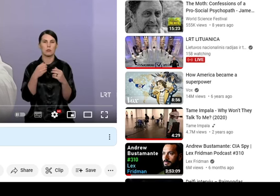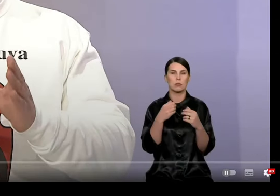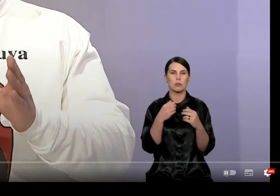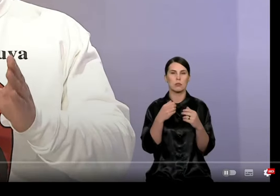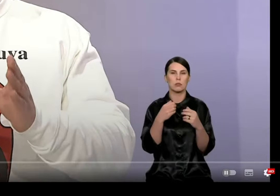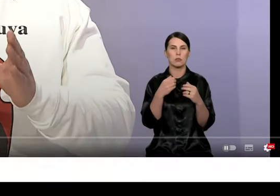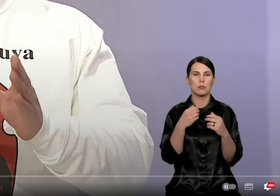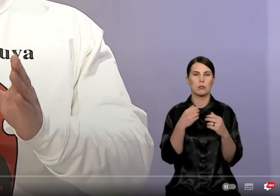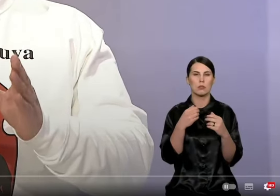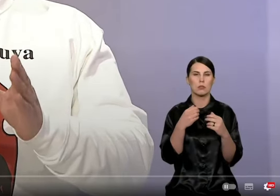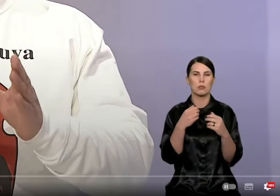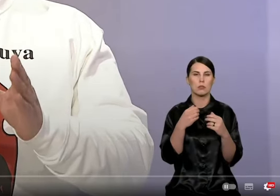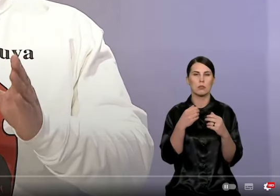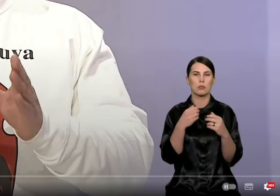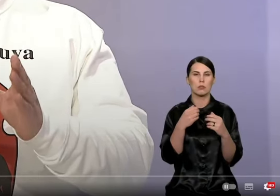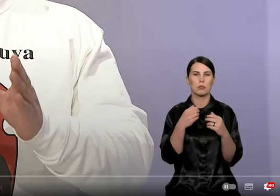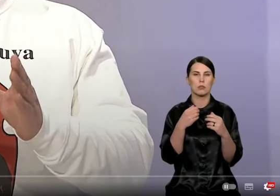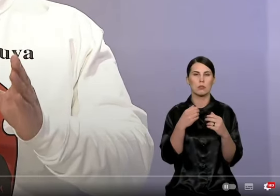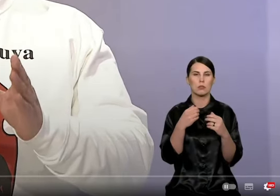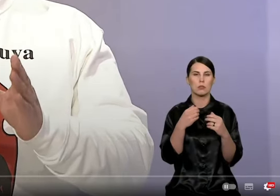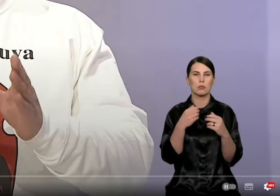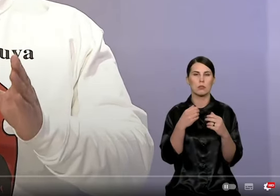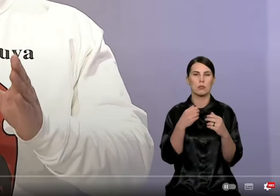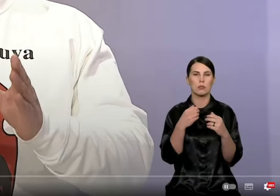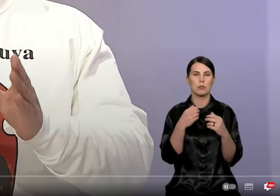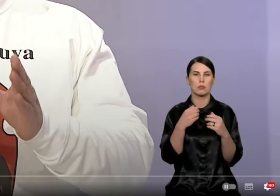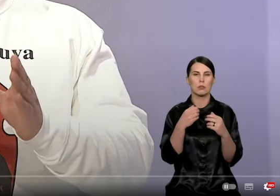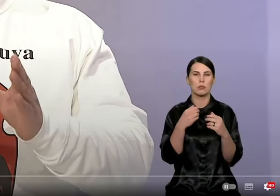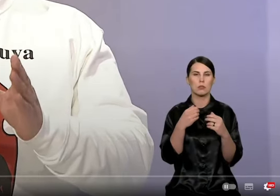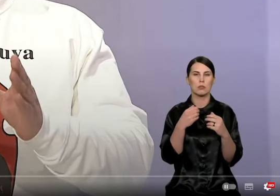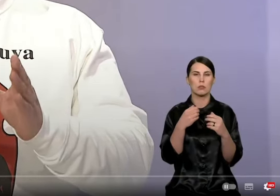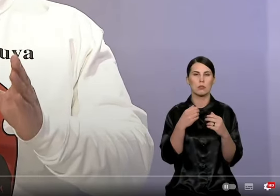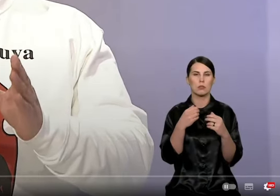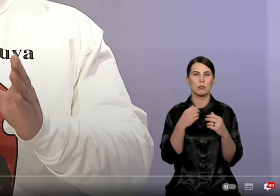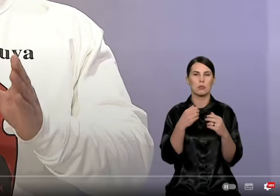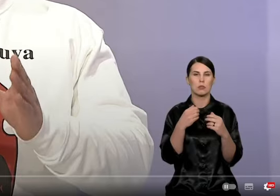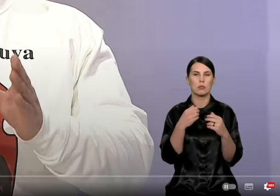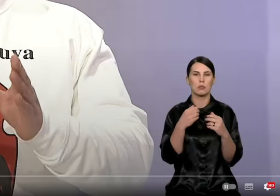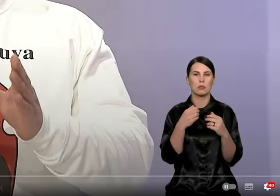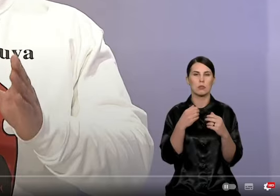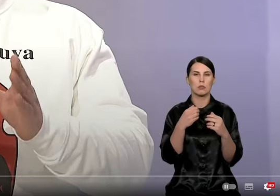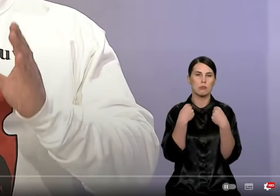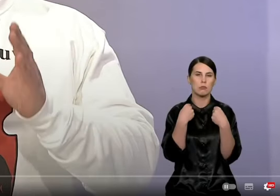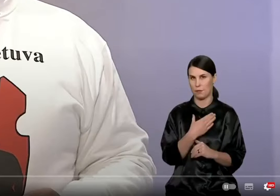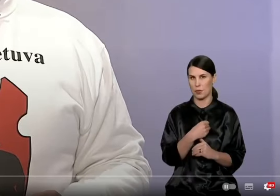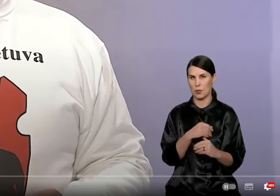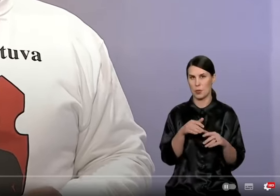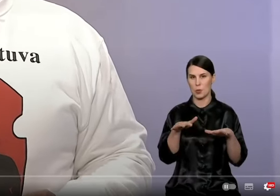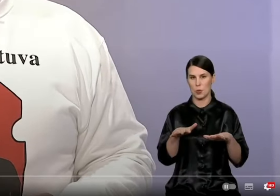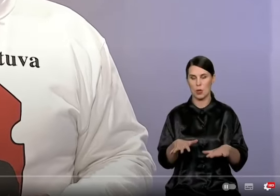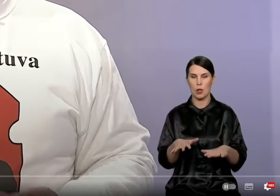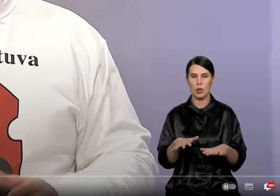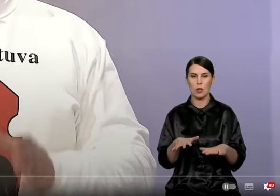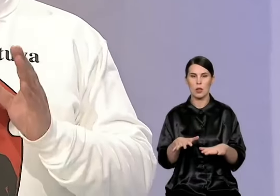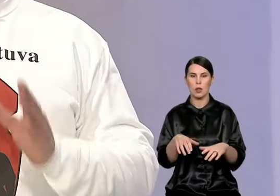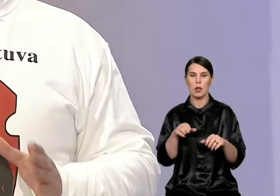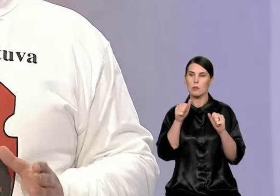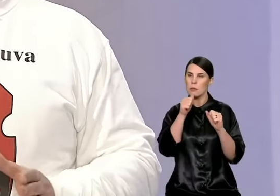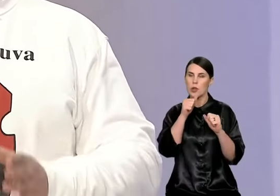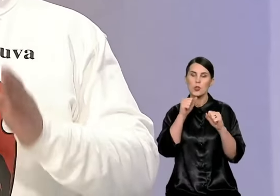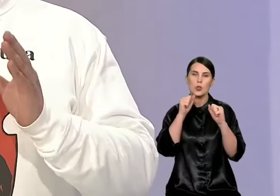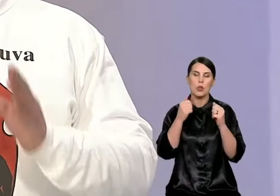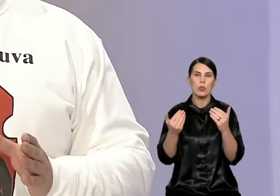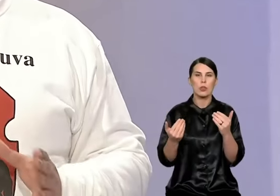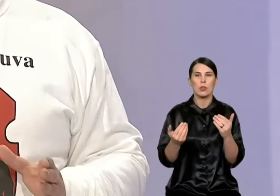monoreil, bet ten tragedija buvo ir sugrįvoja visi. Bet, ta prasme, monoreil. Ok, senninais. Taip, dūmo transportas.